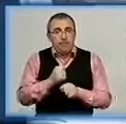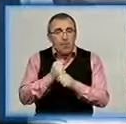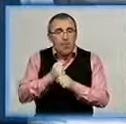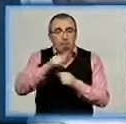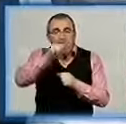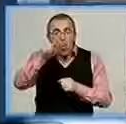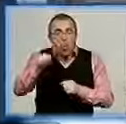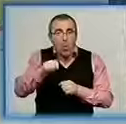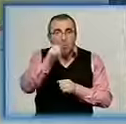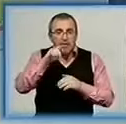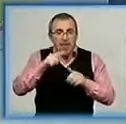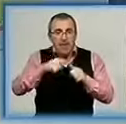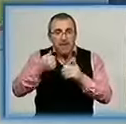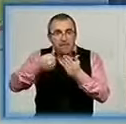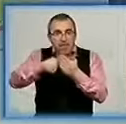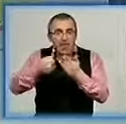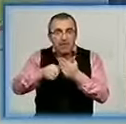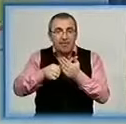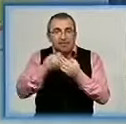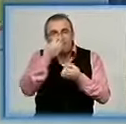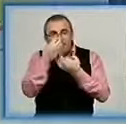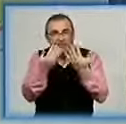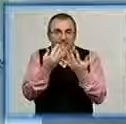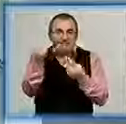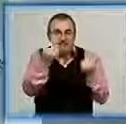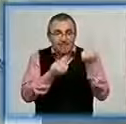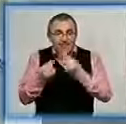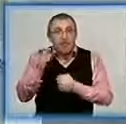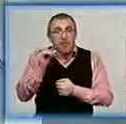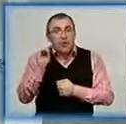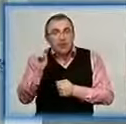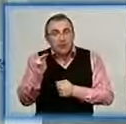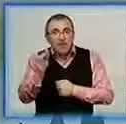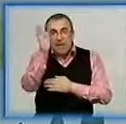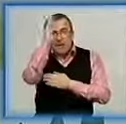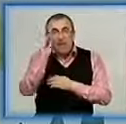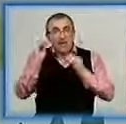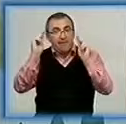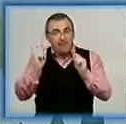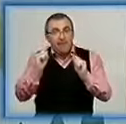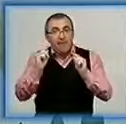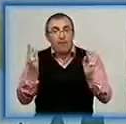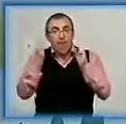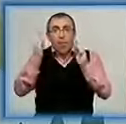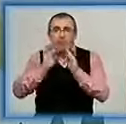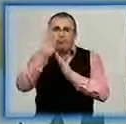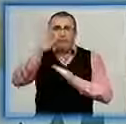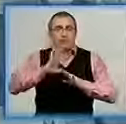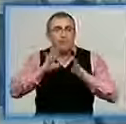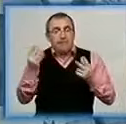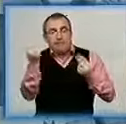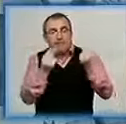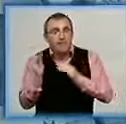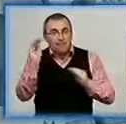деталі пальчиком. Окрім квітів та орнаментів, традиційно на печі малювали двох півнів, аби вогонь не виходив із неї. Декоративний розпис